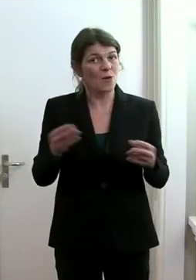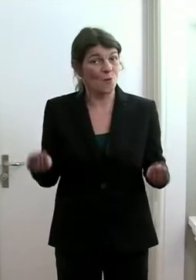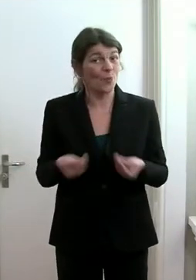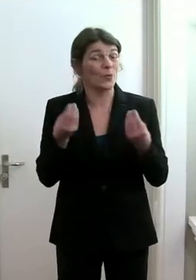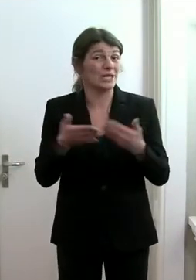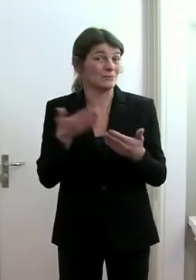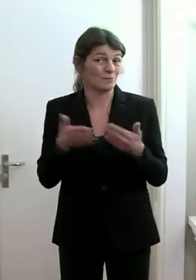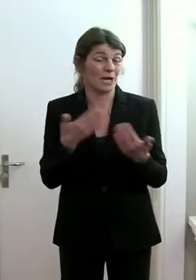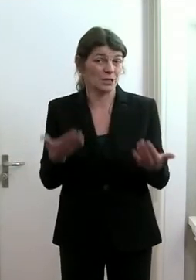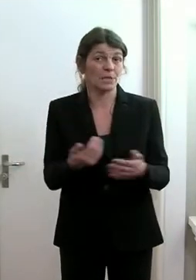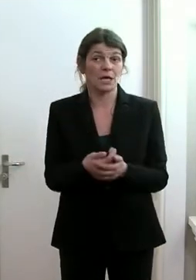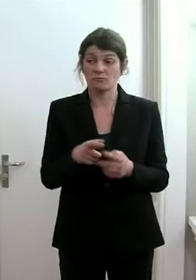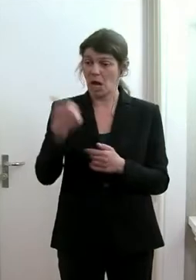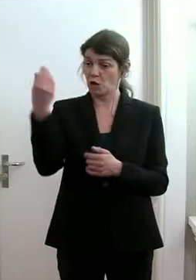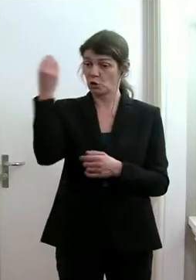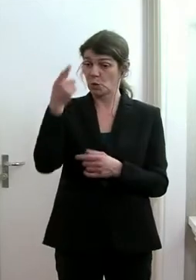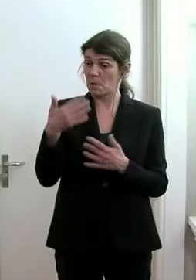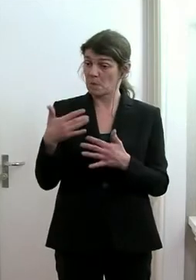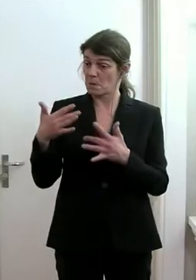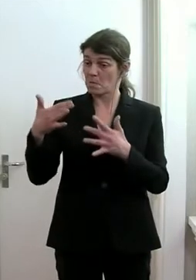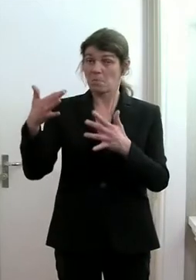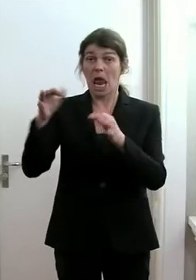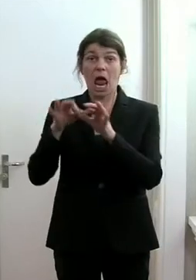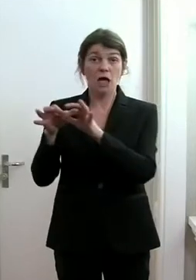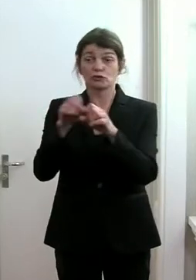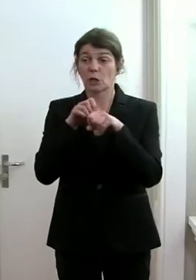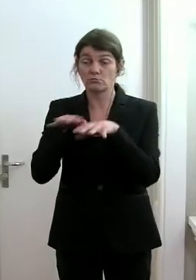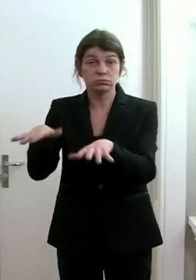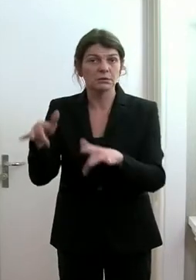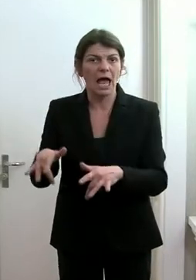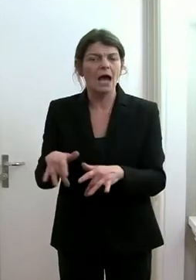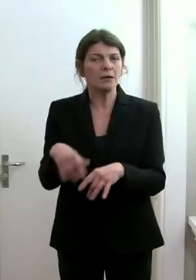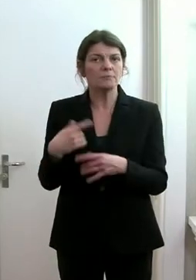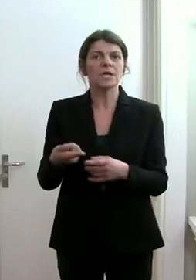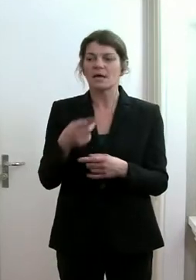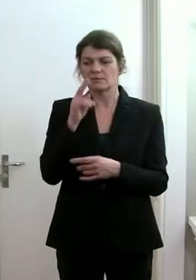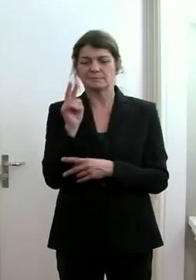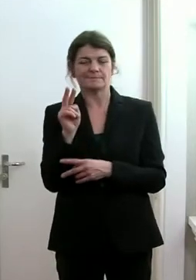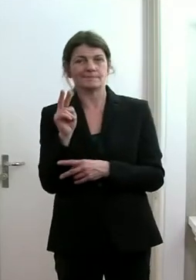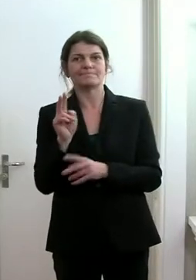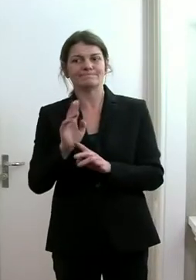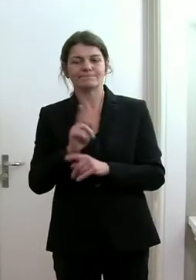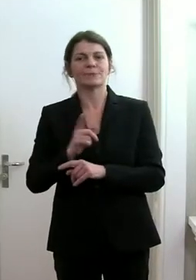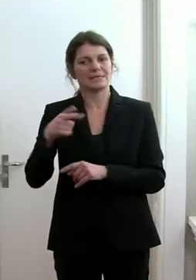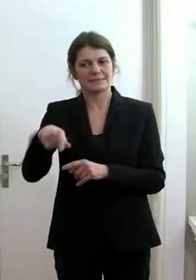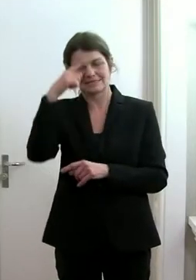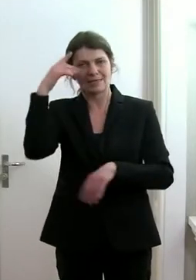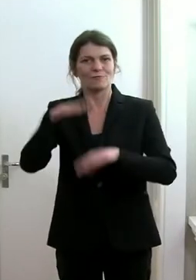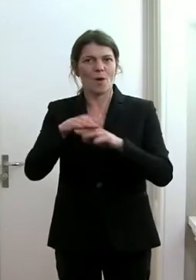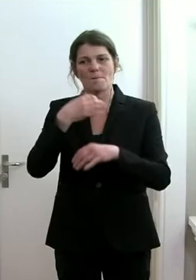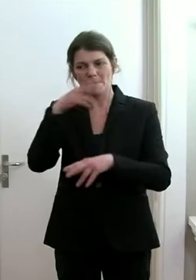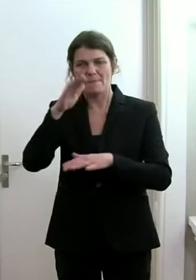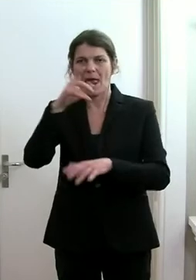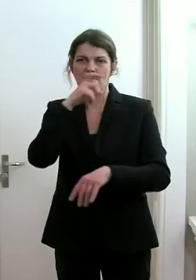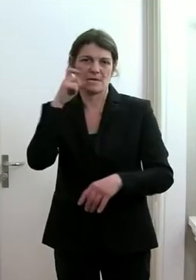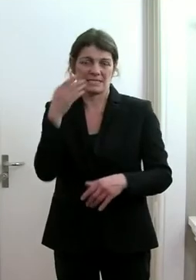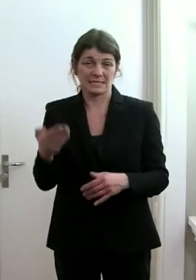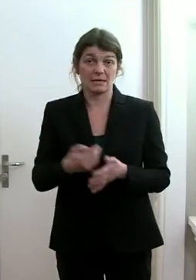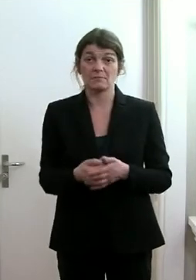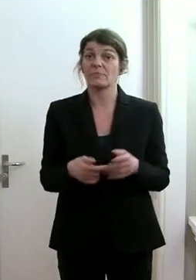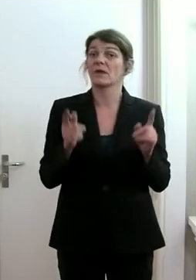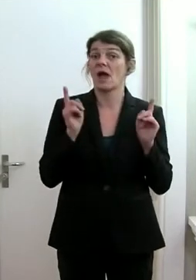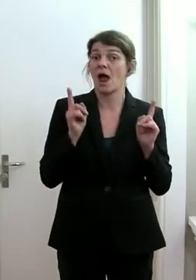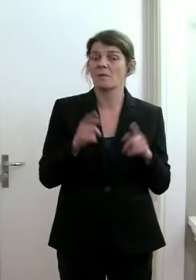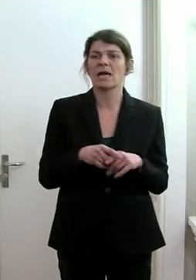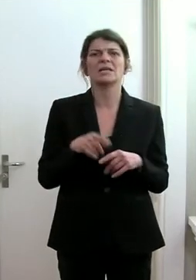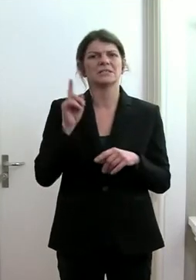wenn es jetzt an einer Schule verstärkte Ansteckungen gibt, einfach aus epidemiologischer Sicht Sinn macht. Aber es soll